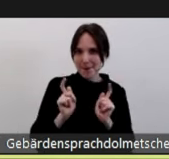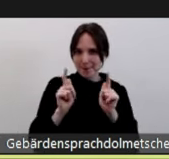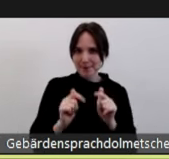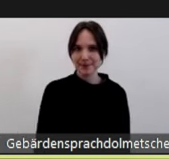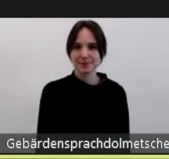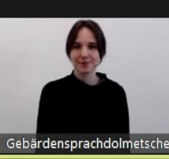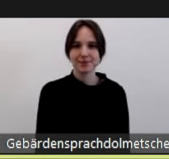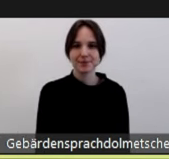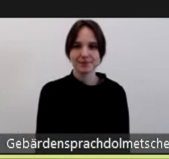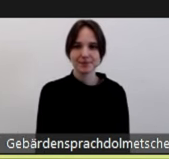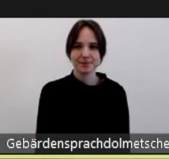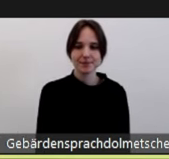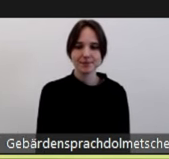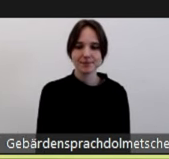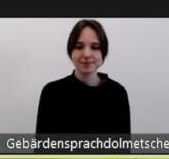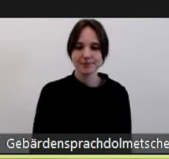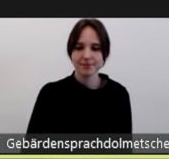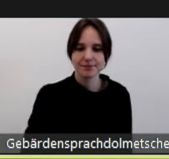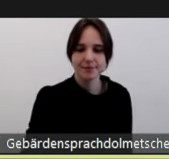Suche es zumindest.